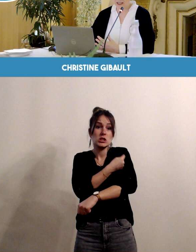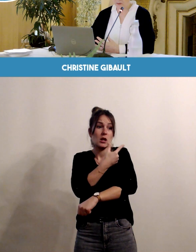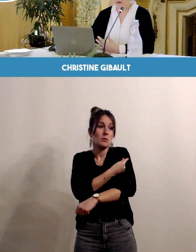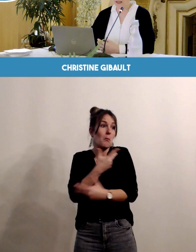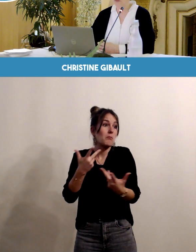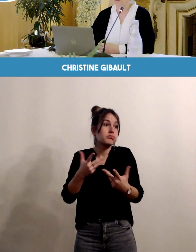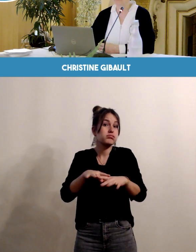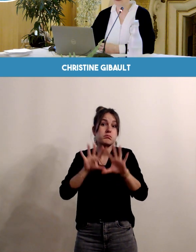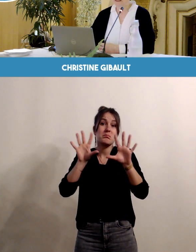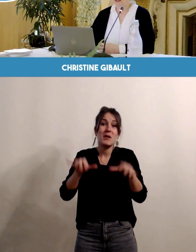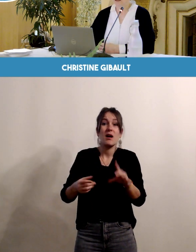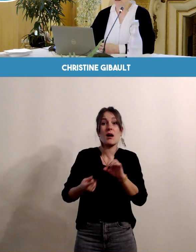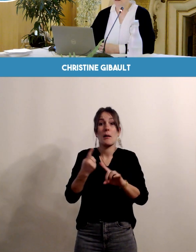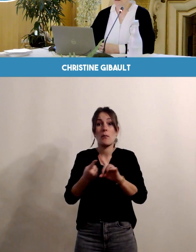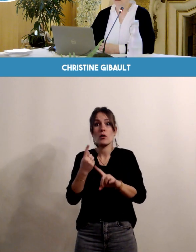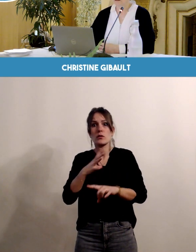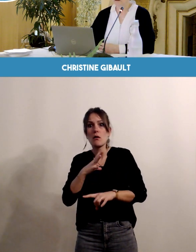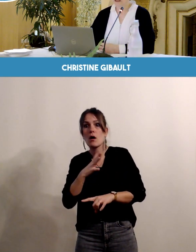indispensables.